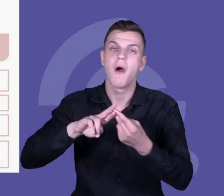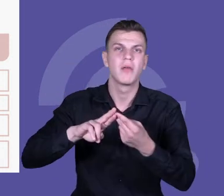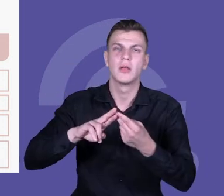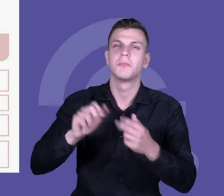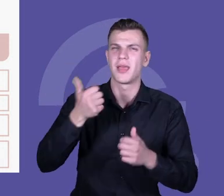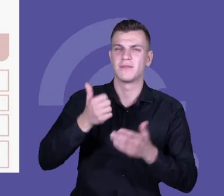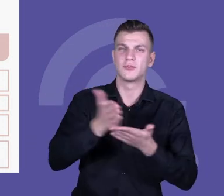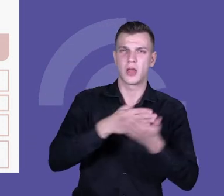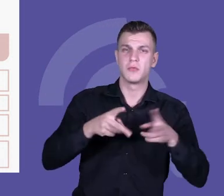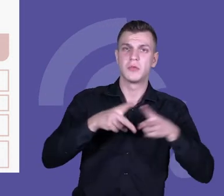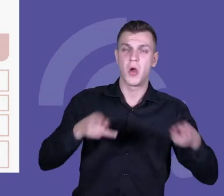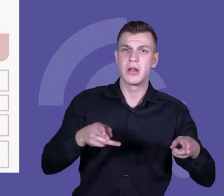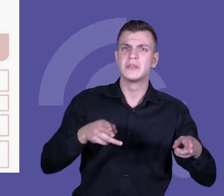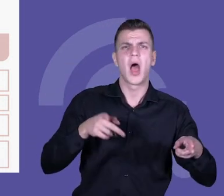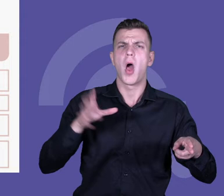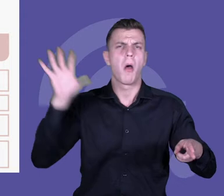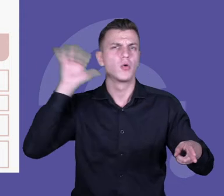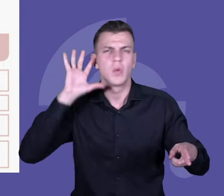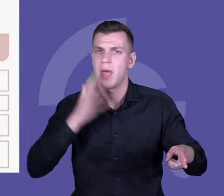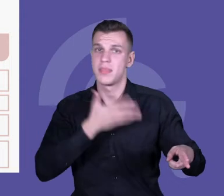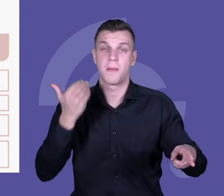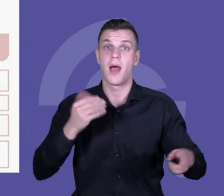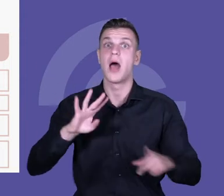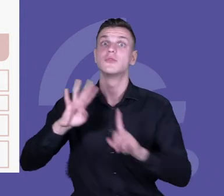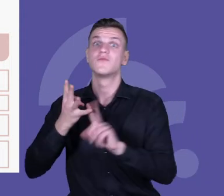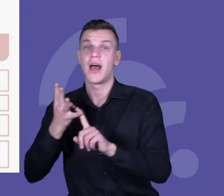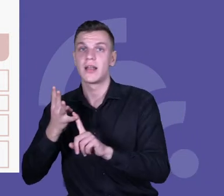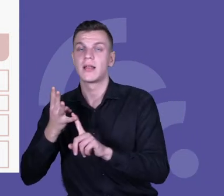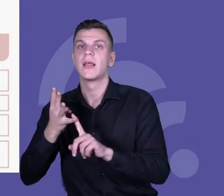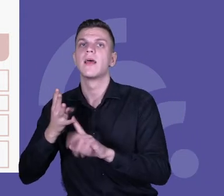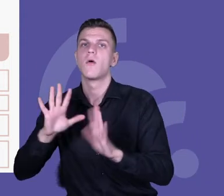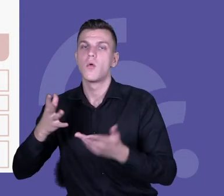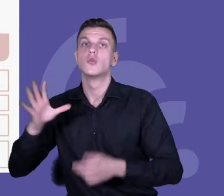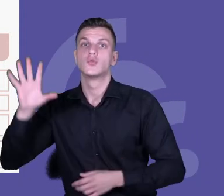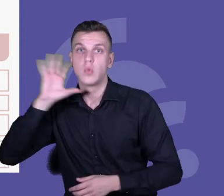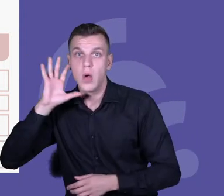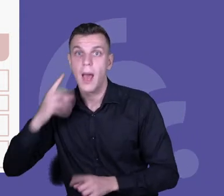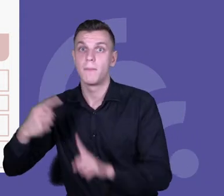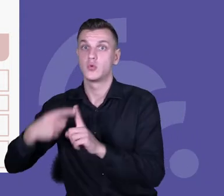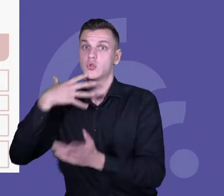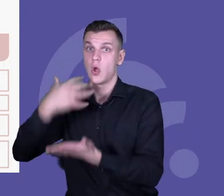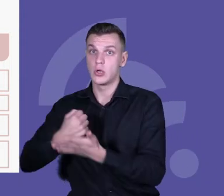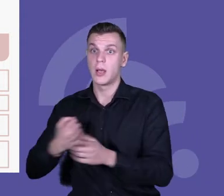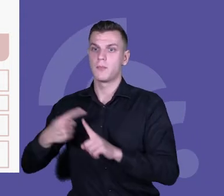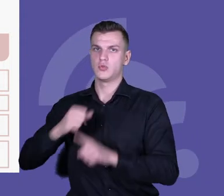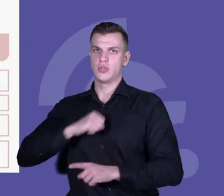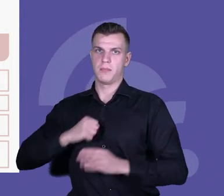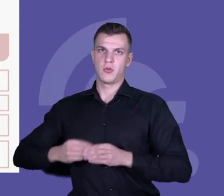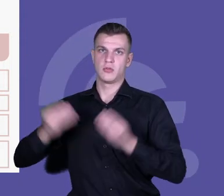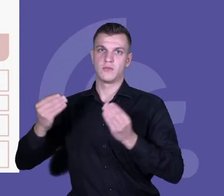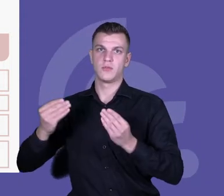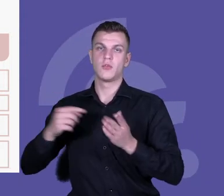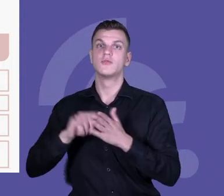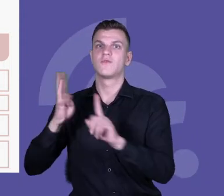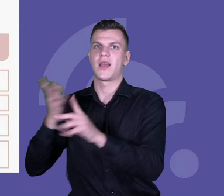czwartego, gdzie on tę informację zwrotną jest w stanie dać, dać ją w sposób konstruktywny i skorzystać z niej dla swojego rozwoju. To są rzeczy, które nauczyciel